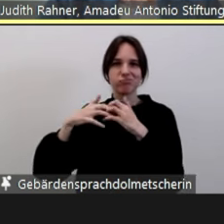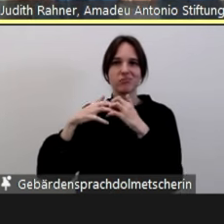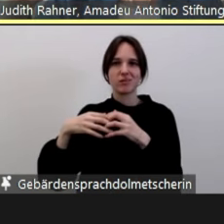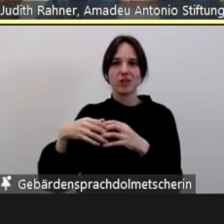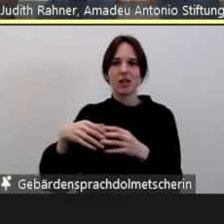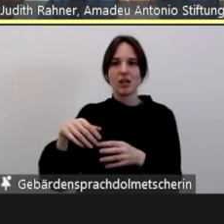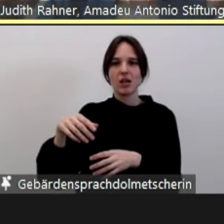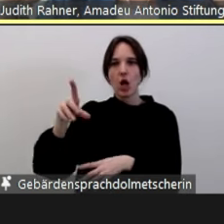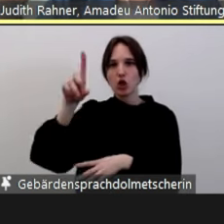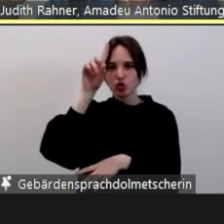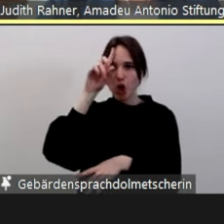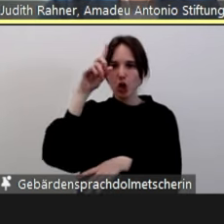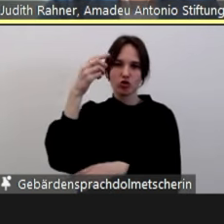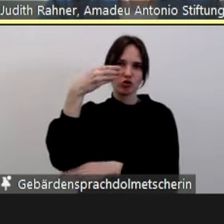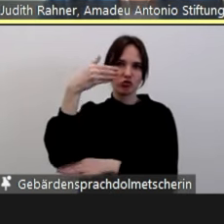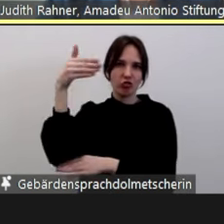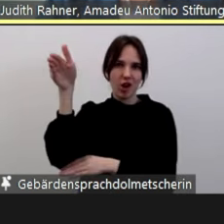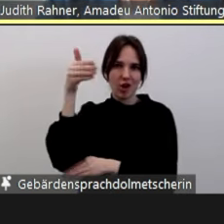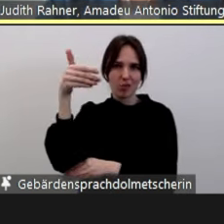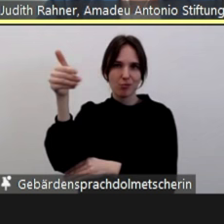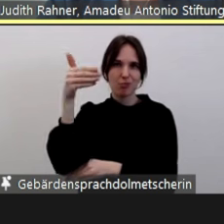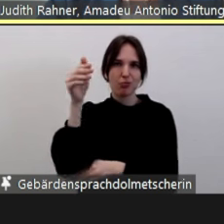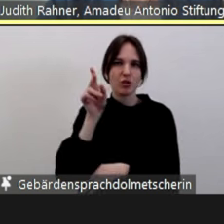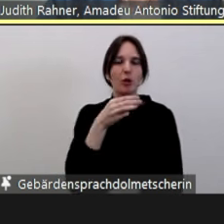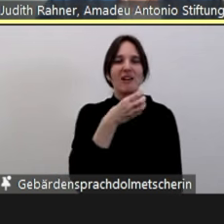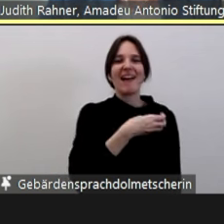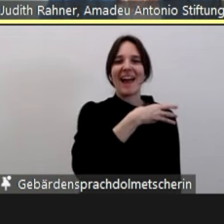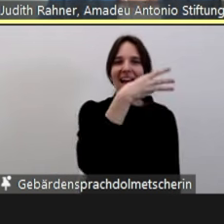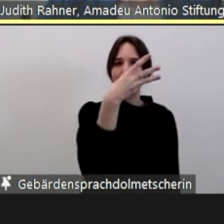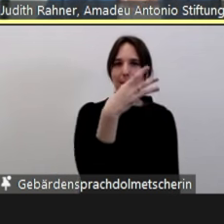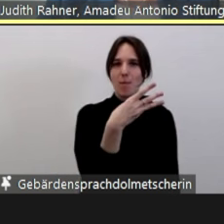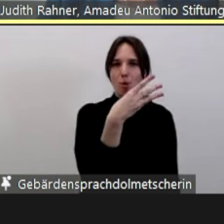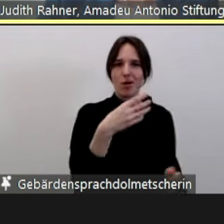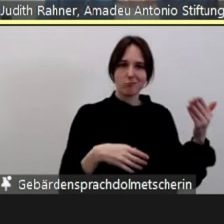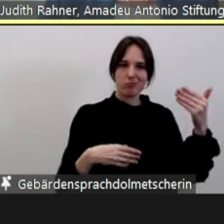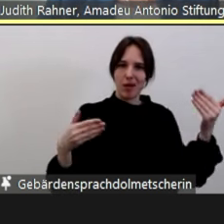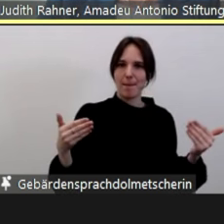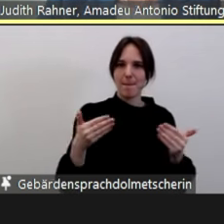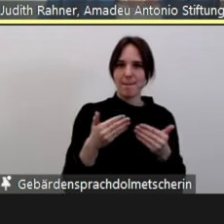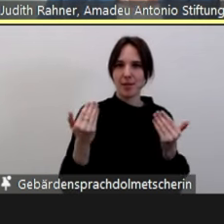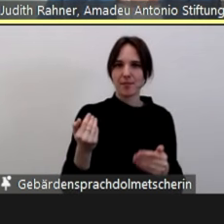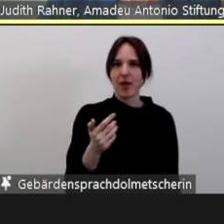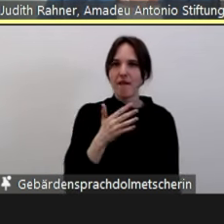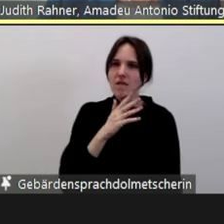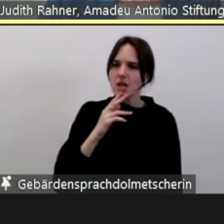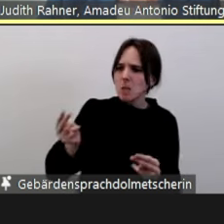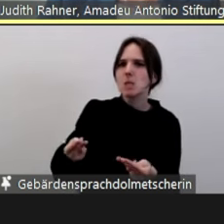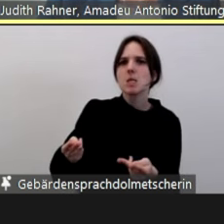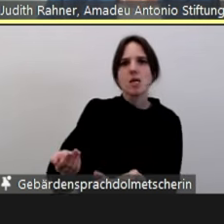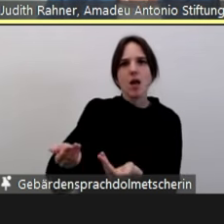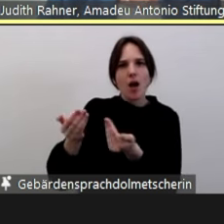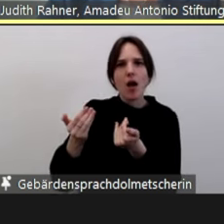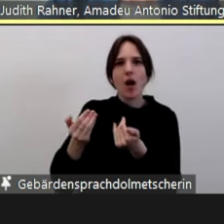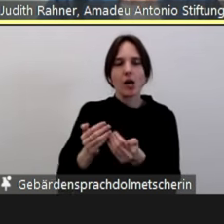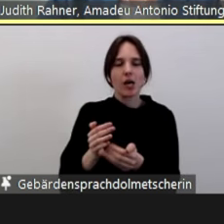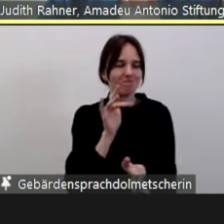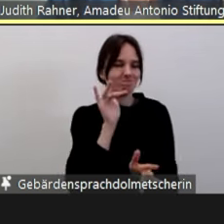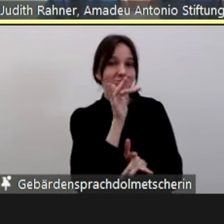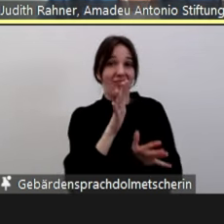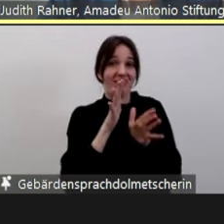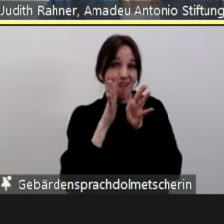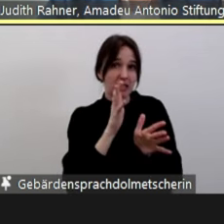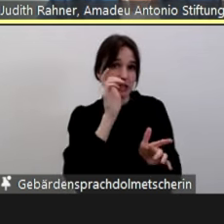Regenbogenimperium oder wie sie das immer nennen. Und da wurde sehr, sehr viel mobilisiert und sehr viel Häme, Hetze und Hass